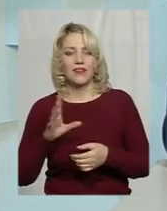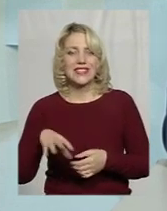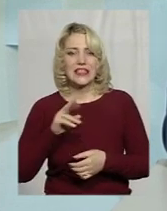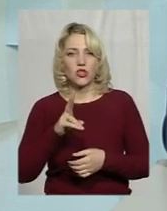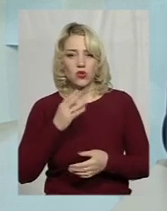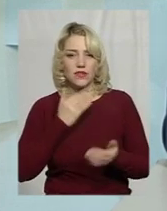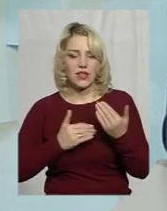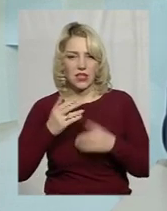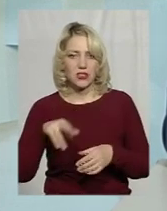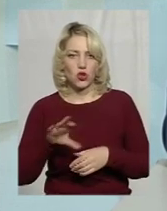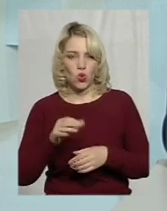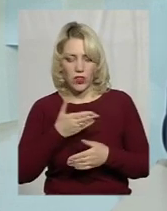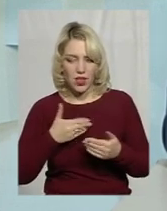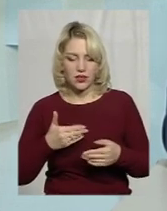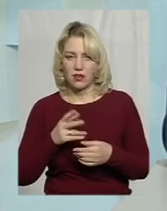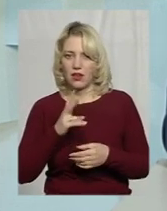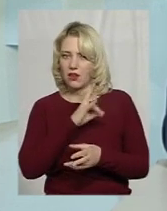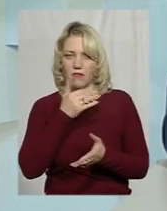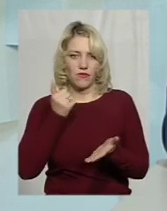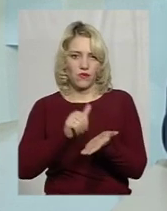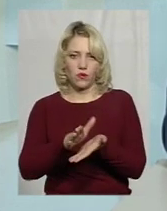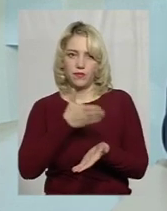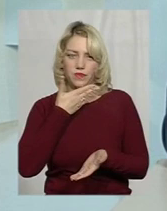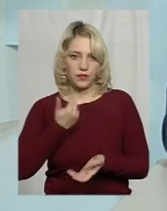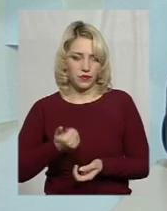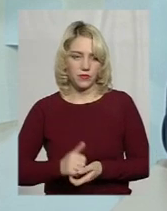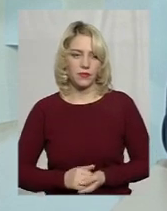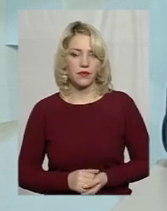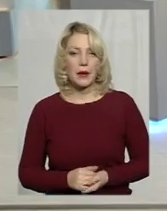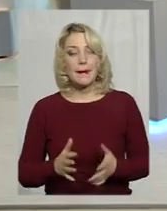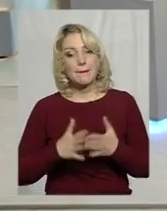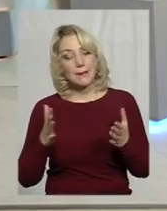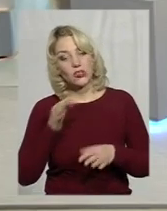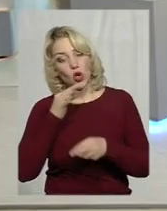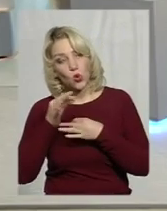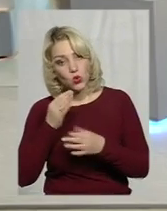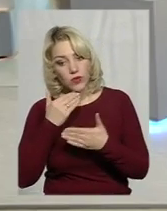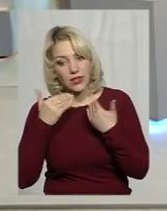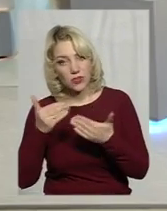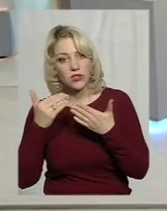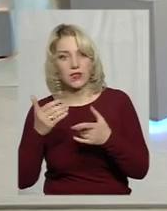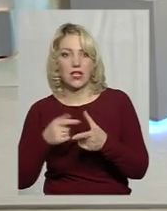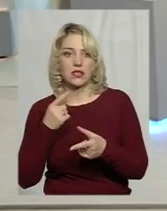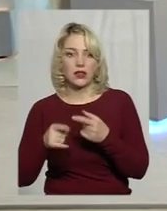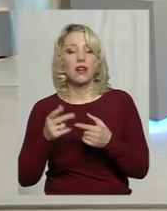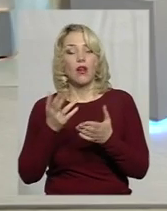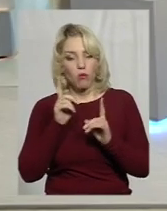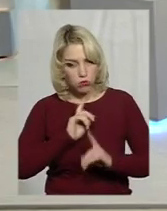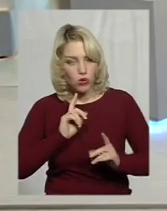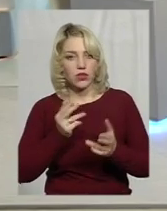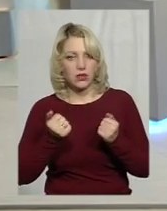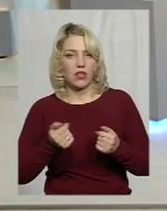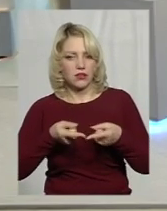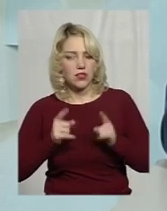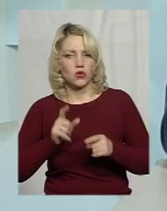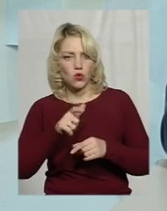звертаються, без консультації ще ніж день не пішов. Більше все ж таки за консультаціями звертаються? Чи вже розмитнювати? Так, поки